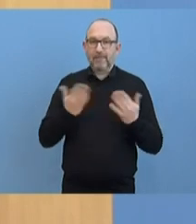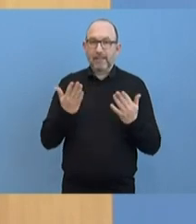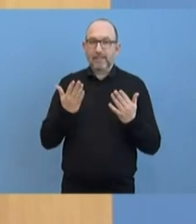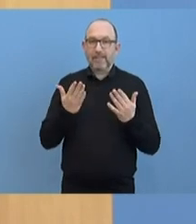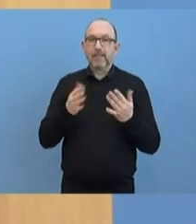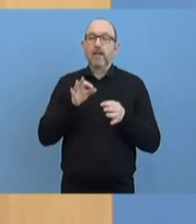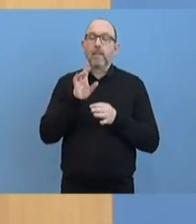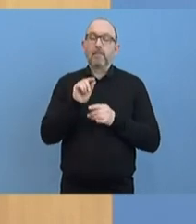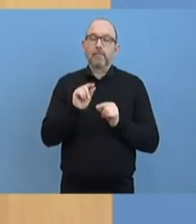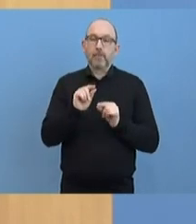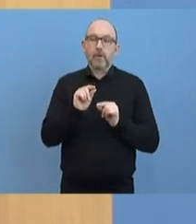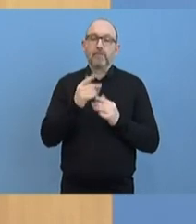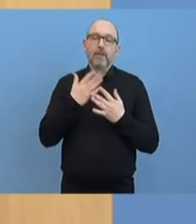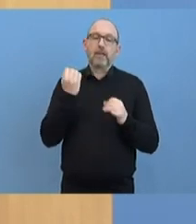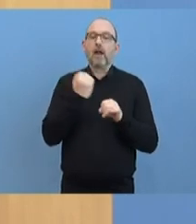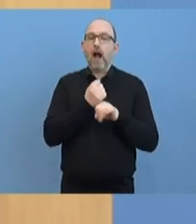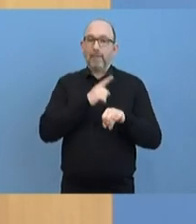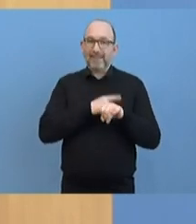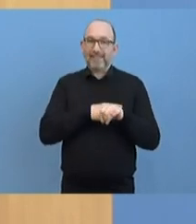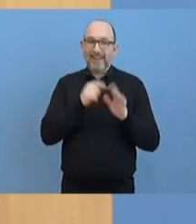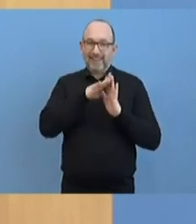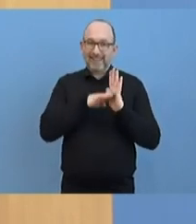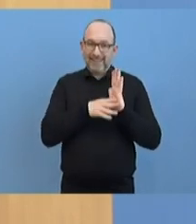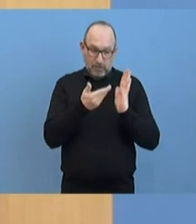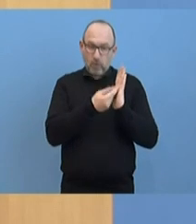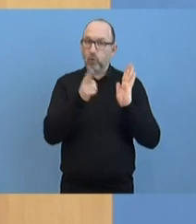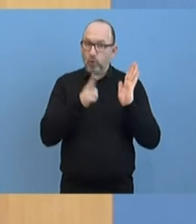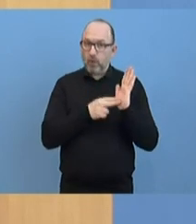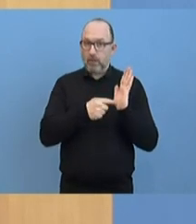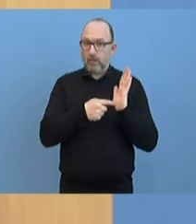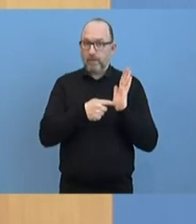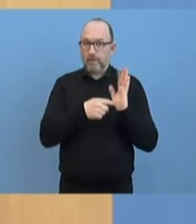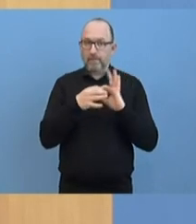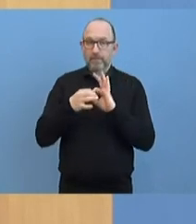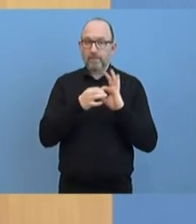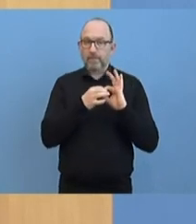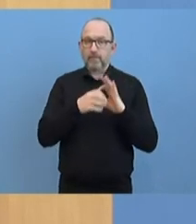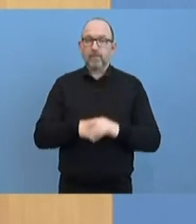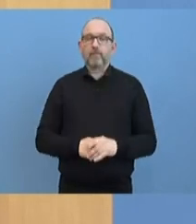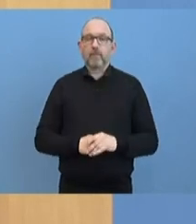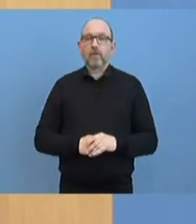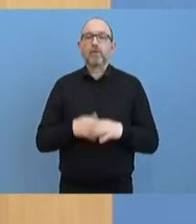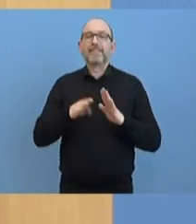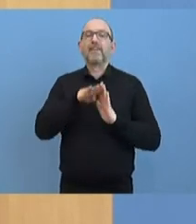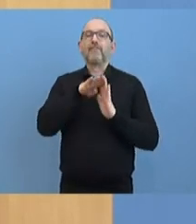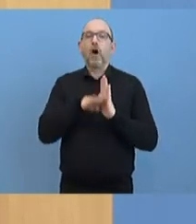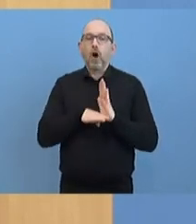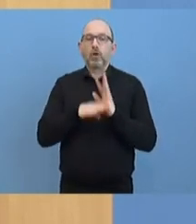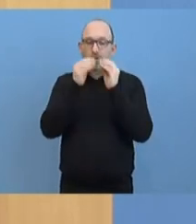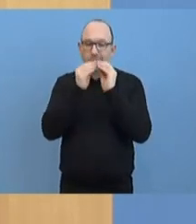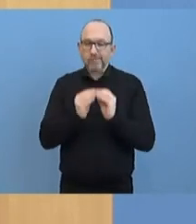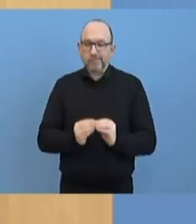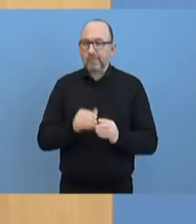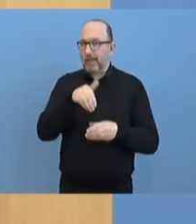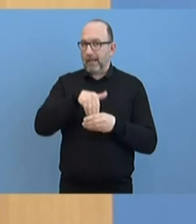kann vom Arbeitszeitgesetz, wie es derzeit gilt. Die Verordnung wird danach erarbeitet. Das heißt, da wird dann